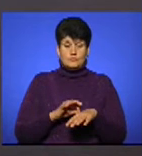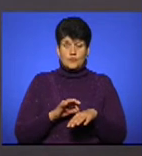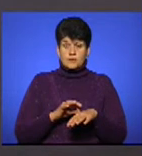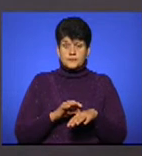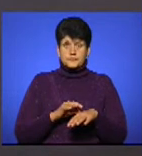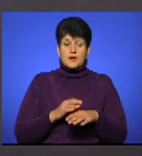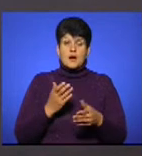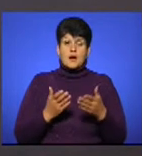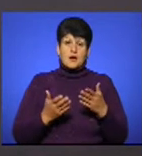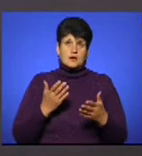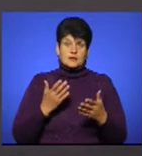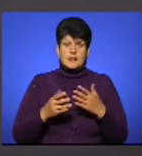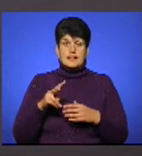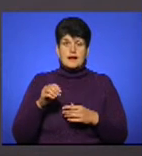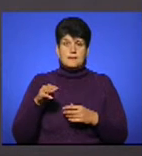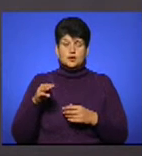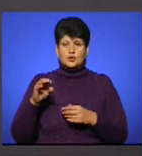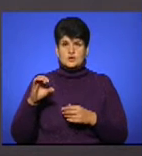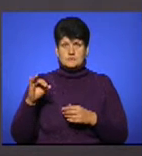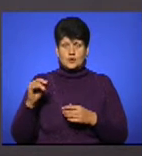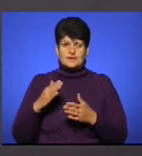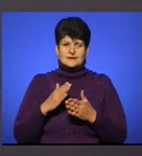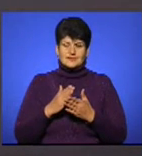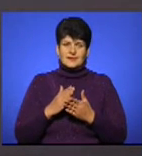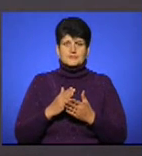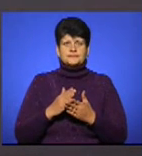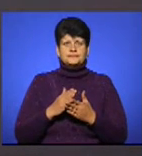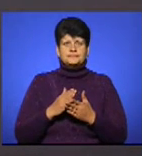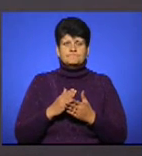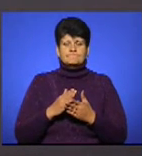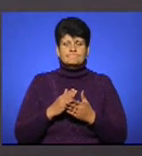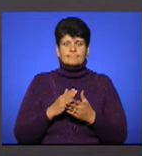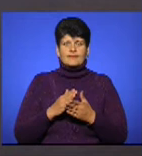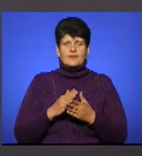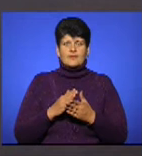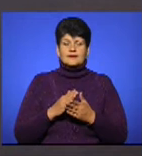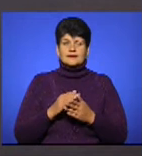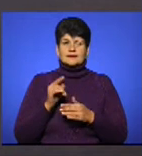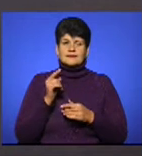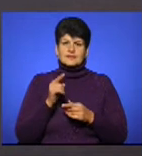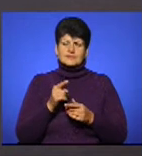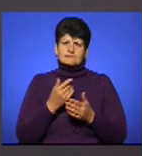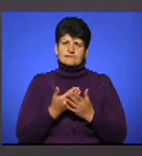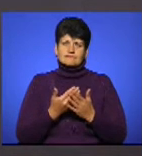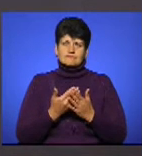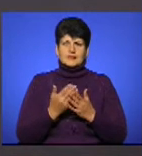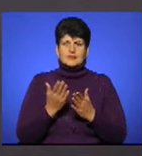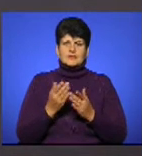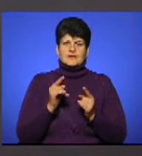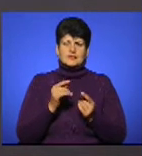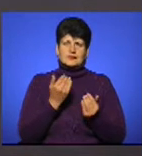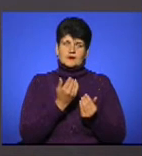при лептоспірозі є і суто притаманний йому симптом. Це,